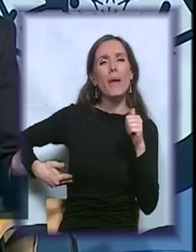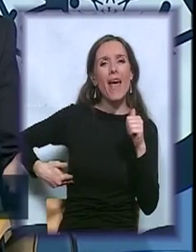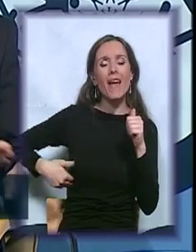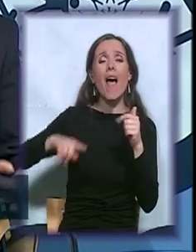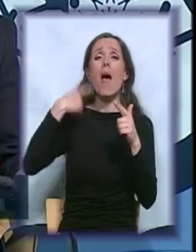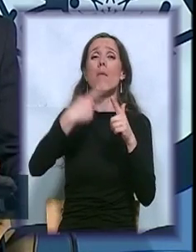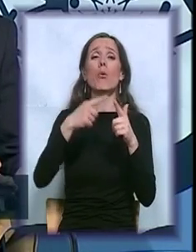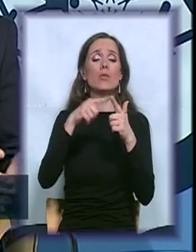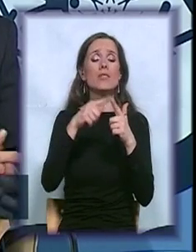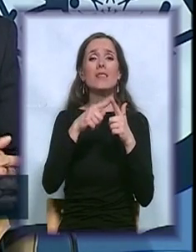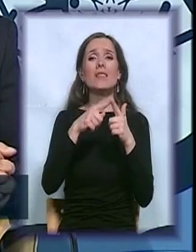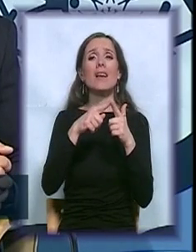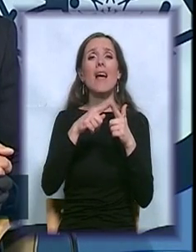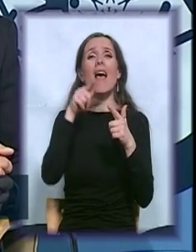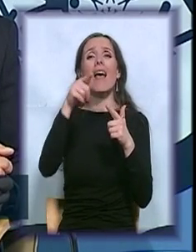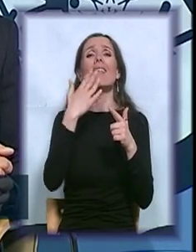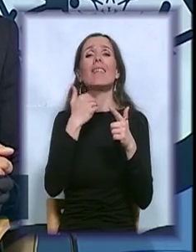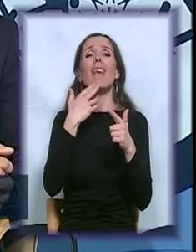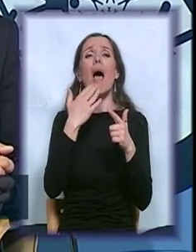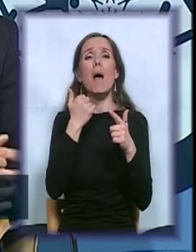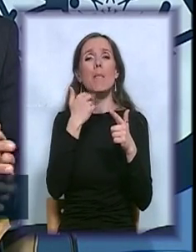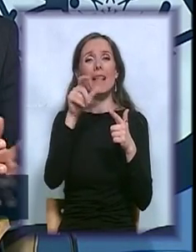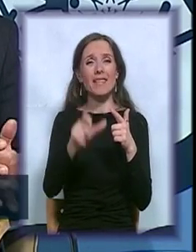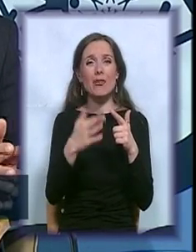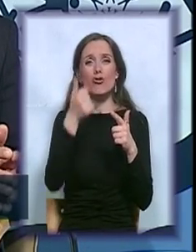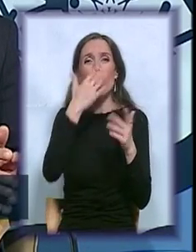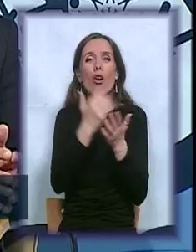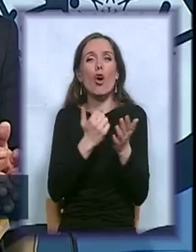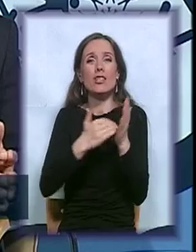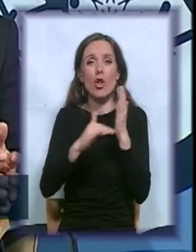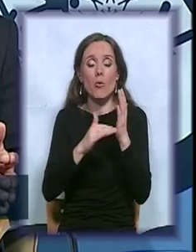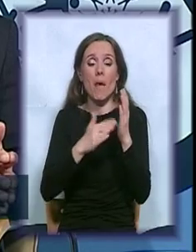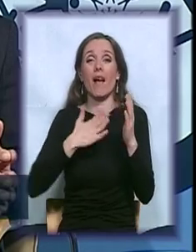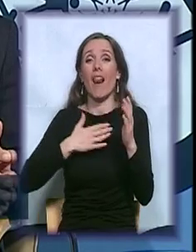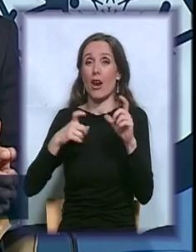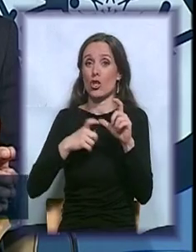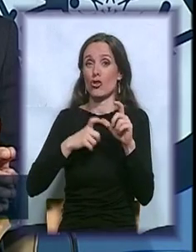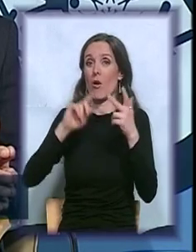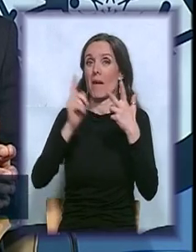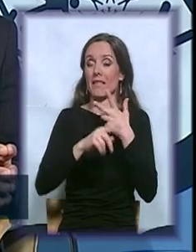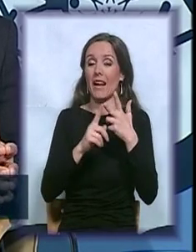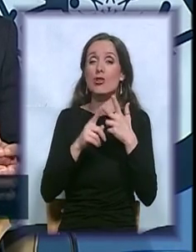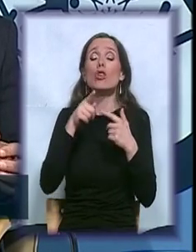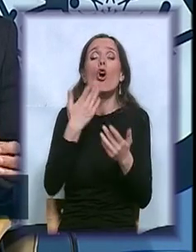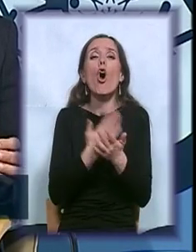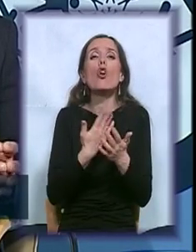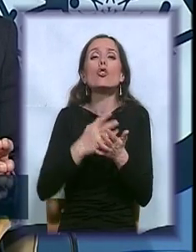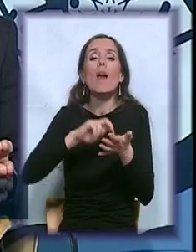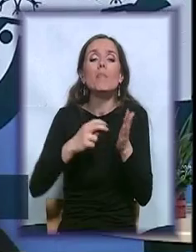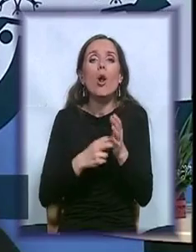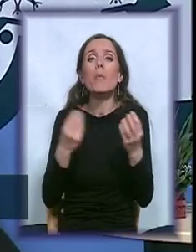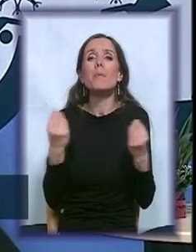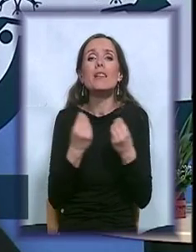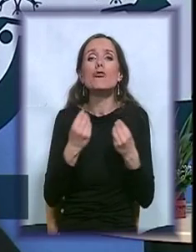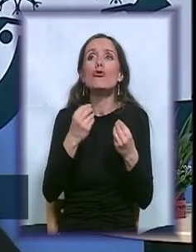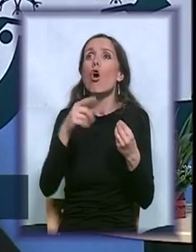diabetičar bez diabetičara. I upravo tu su ti osnovni problem što hoće neko da vam nametne.